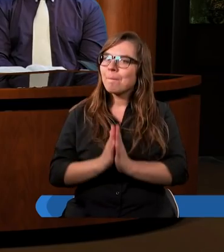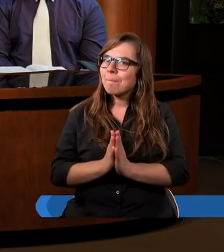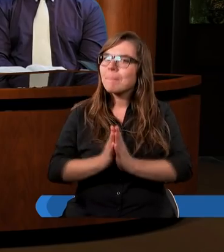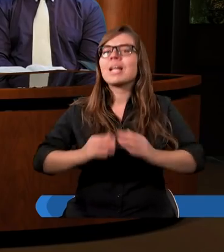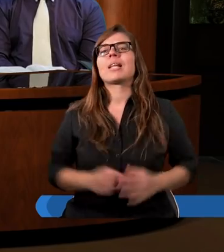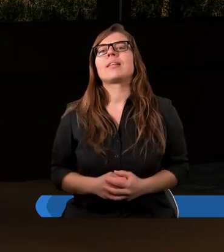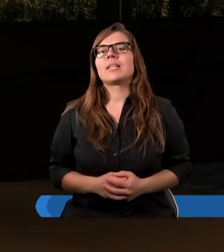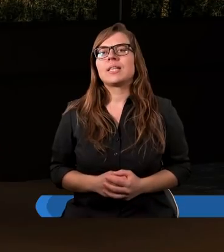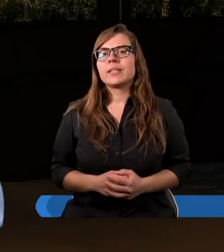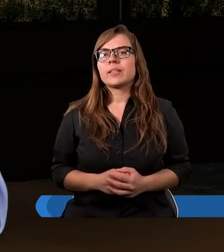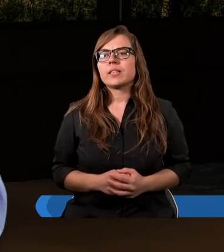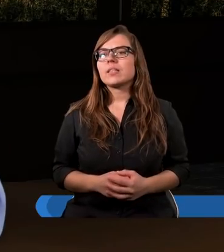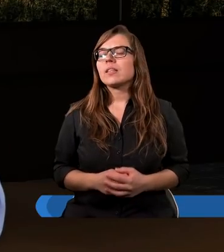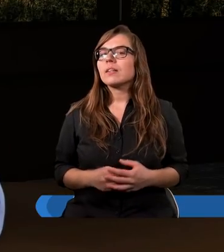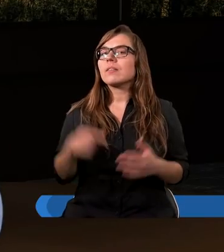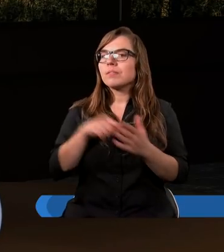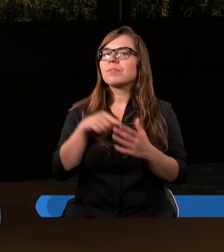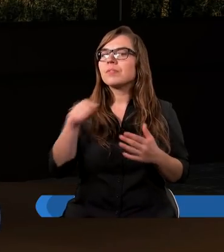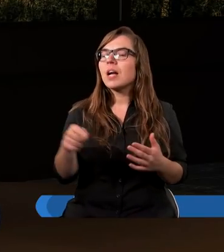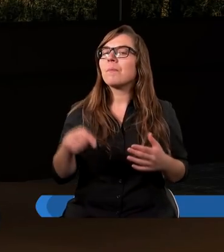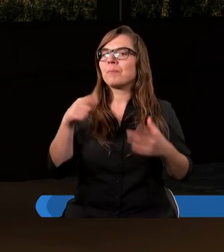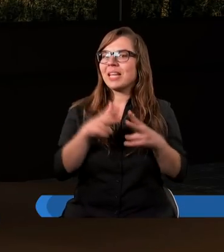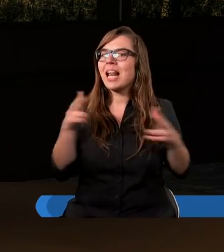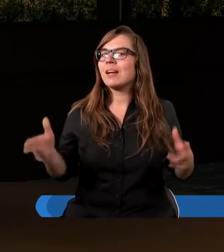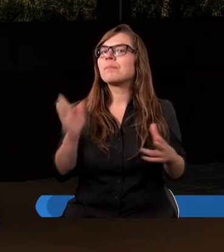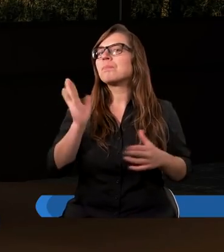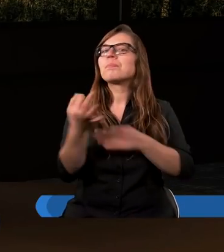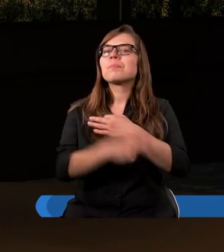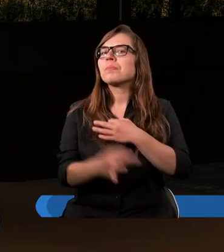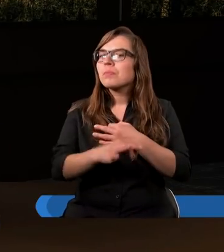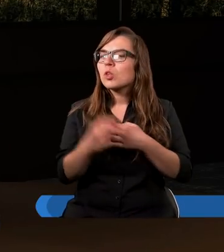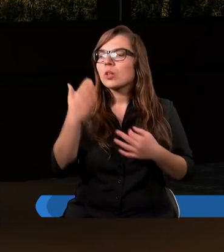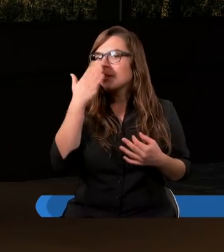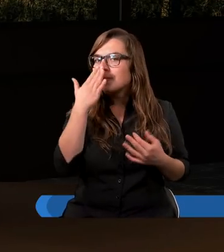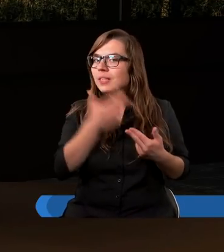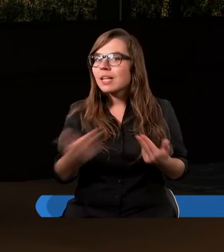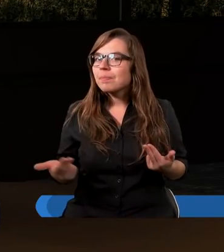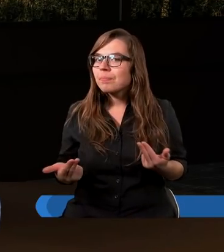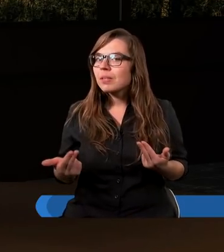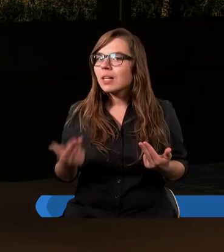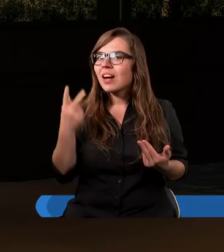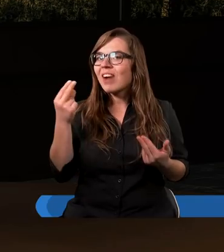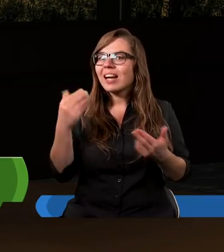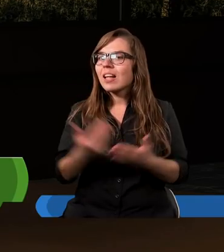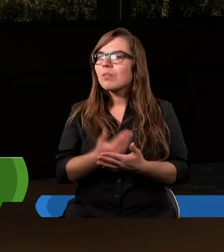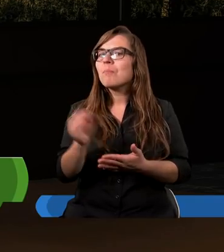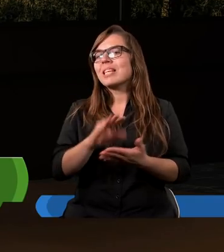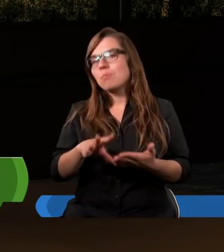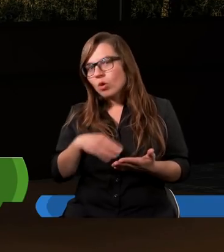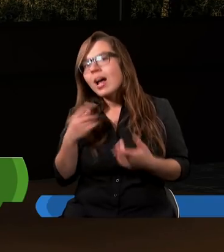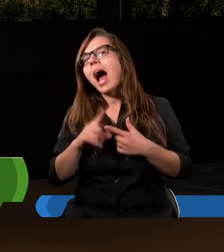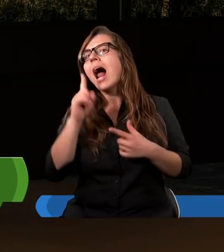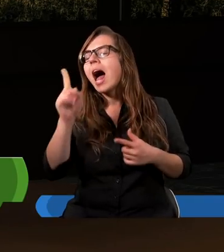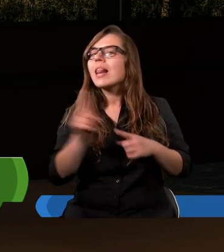Amen. W tym sezonie będziemy studiować Pismo Święte, a